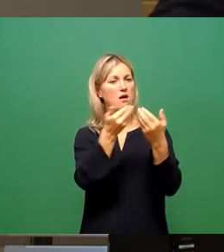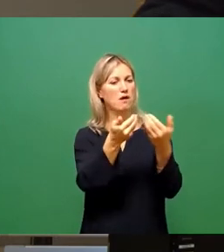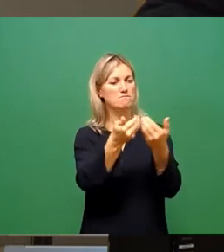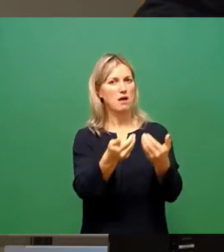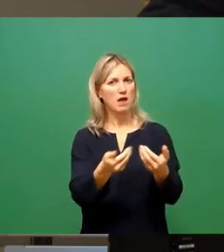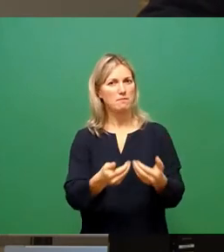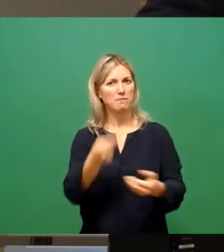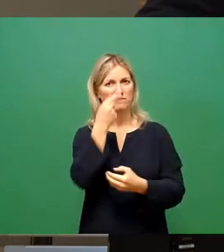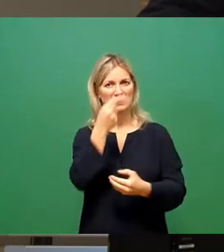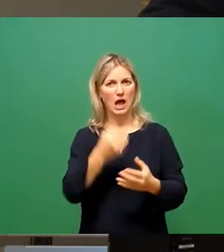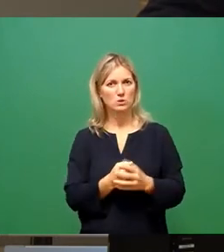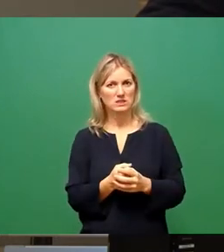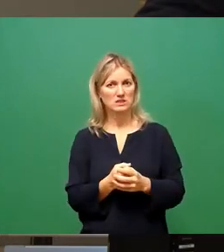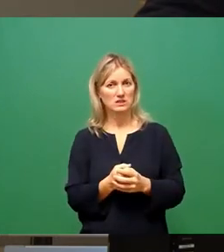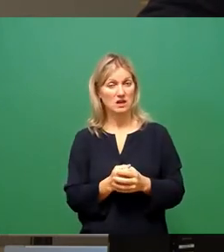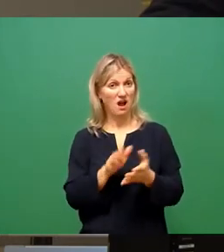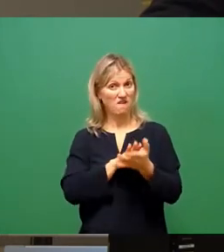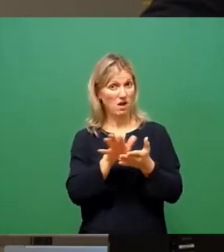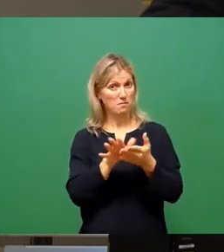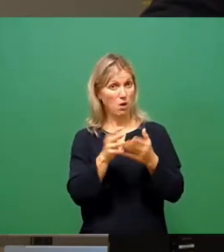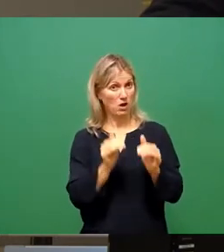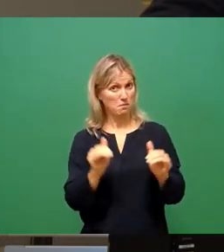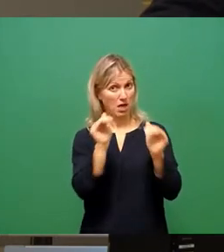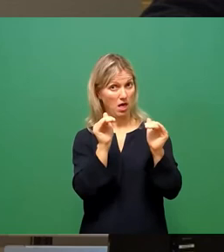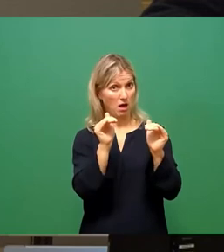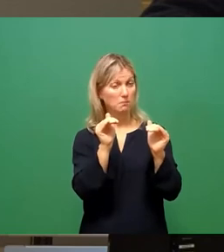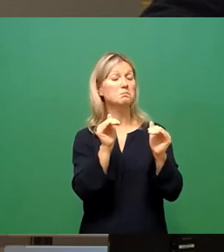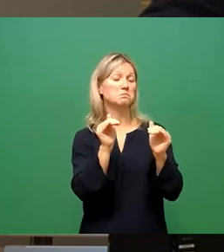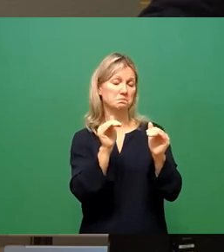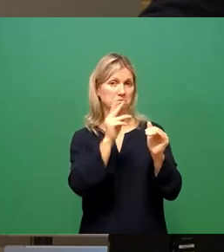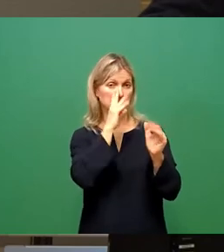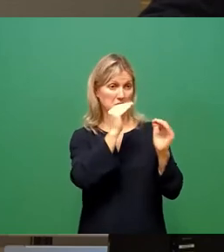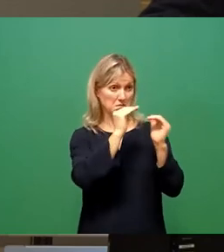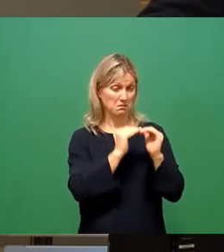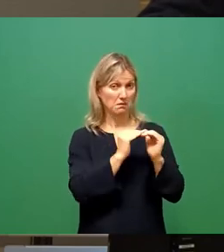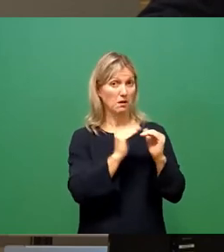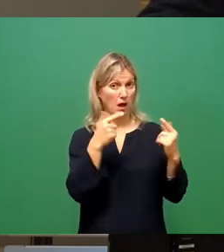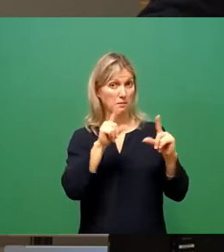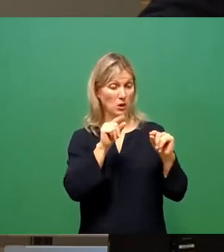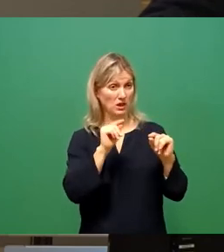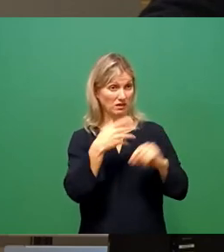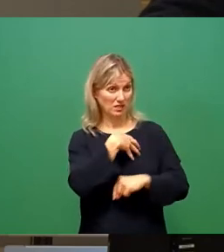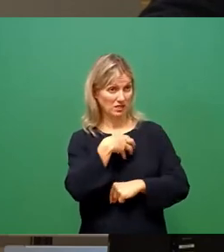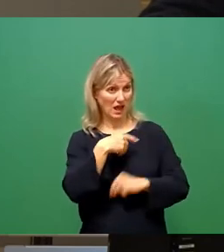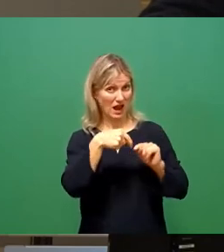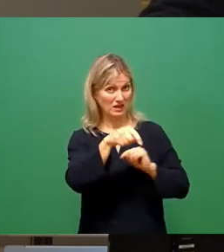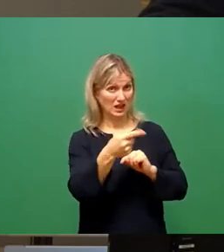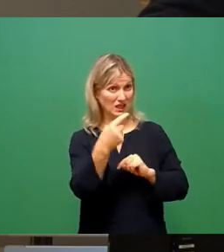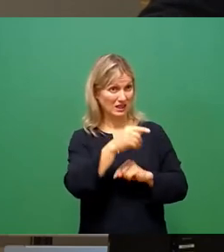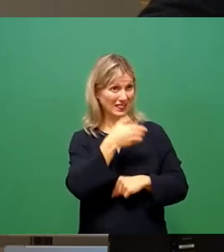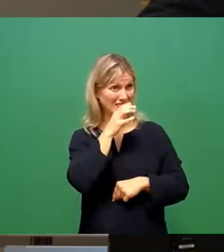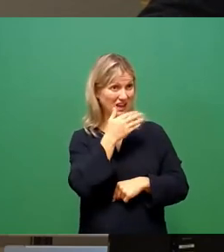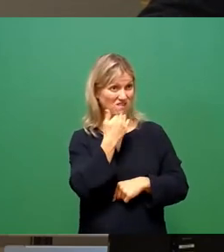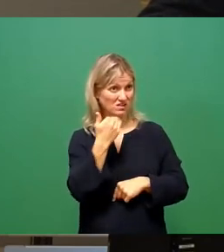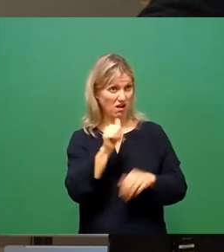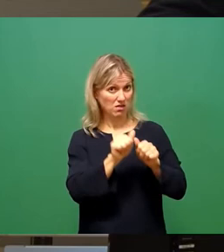Wenn der Verbrauch zugenommen hat, unter Frage 1. Droht Dresden in absehbarer Zeit eine Trinkwasserknappheit?